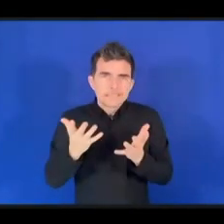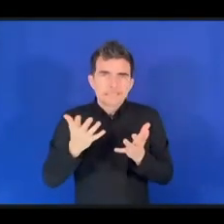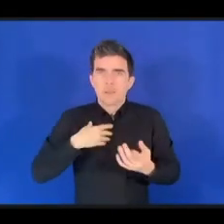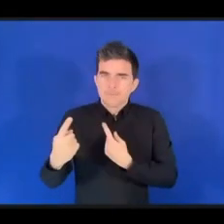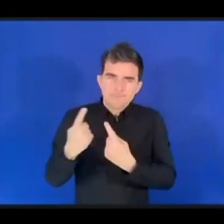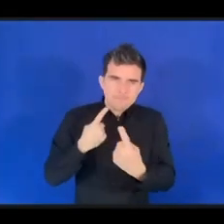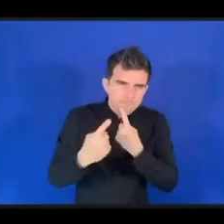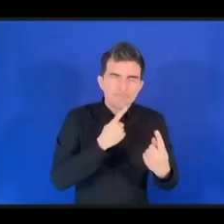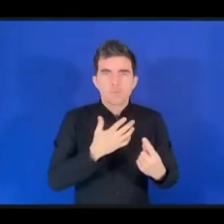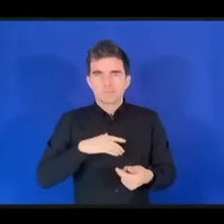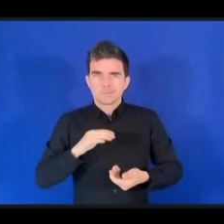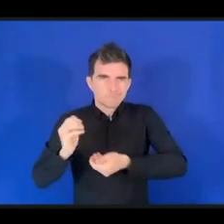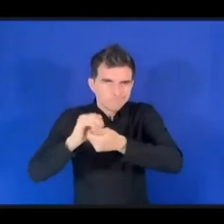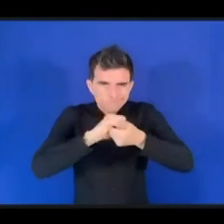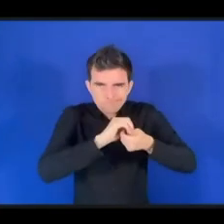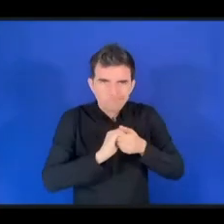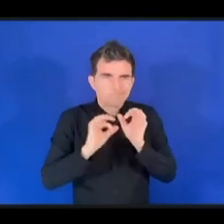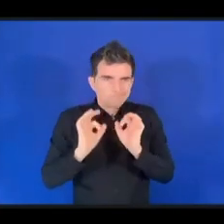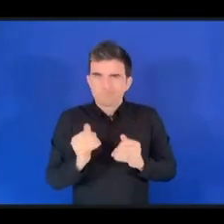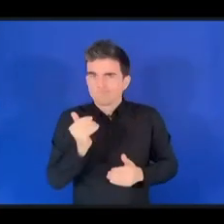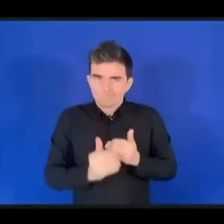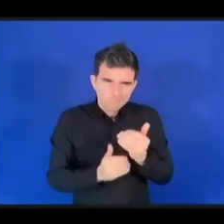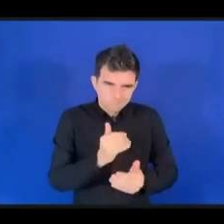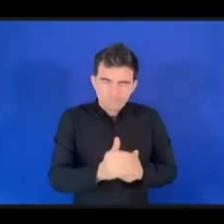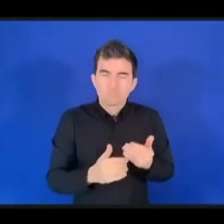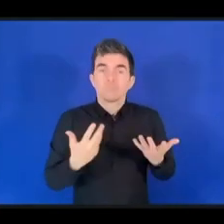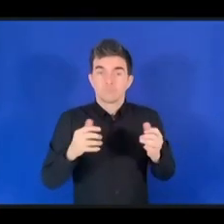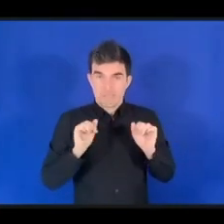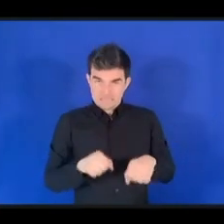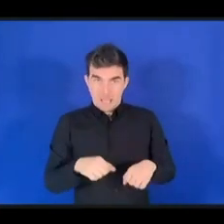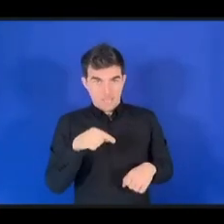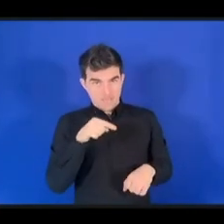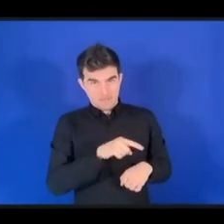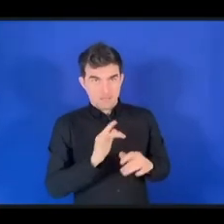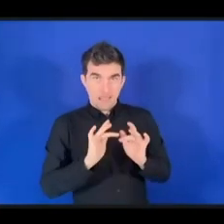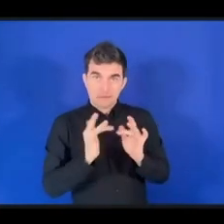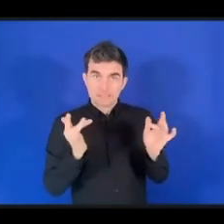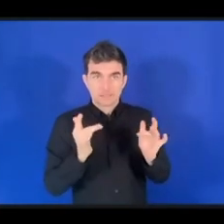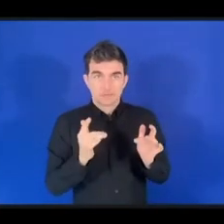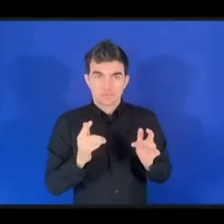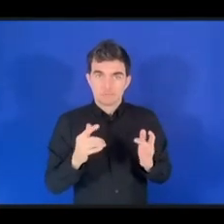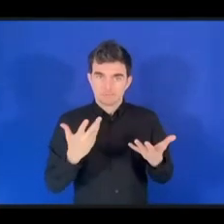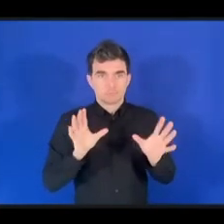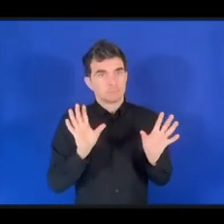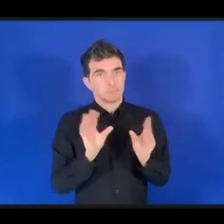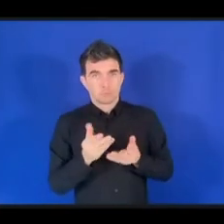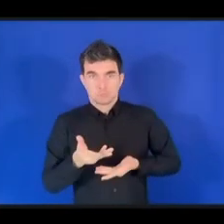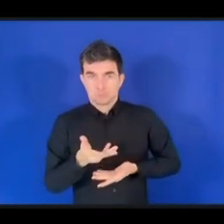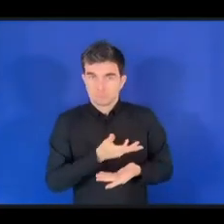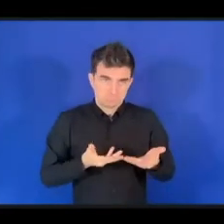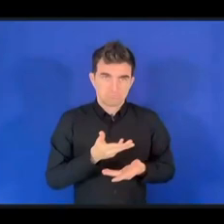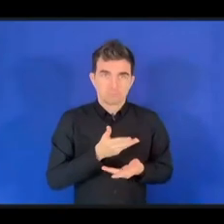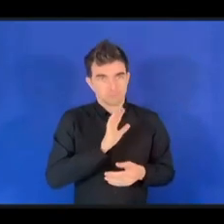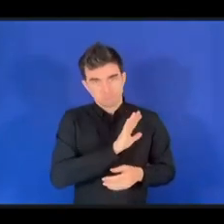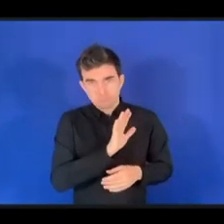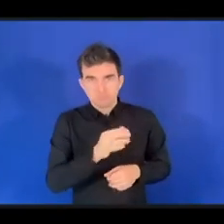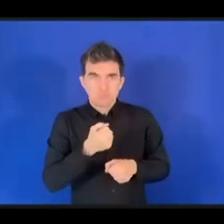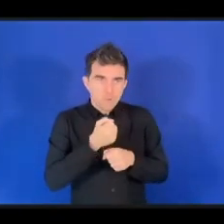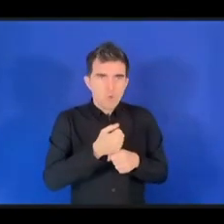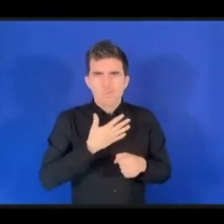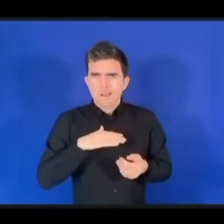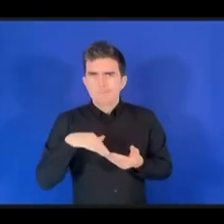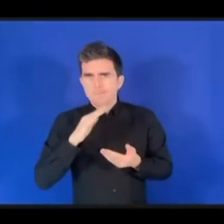сотрудничества память по интернету и другие работы по региональным регистраторам в поддержку развития интернета уже были